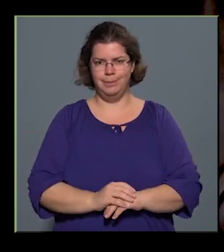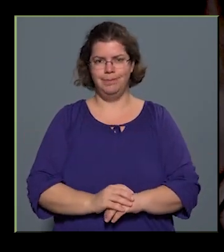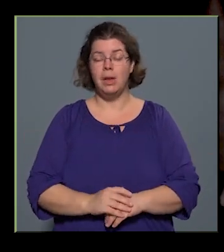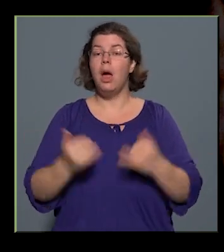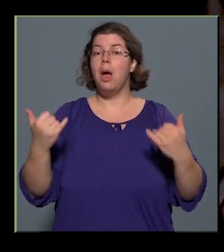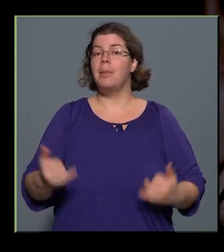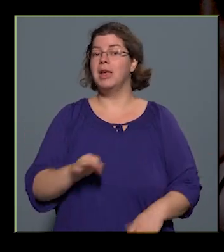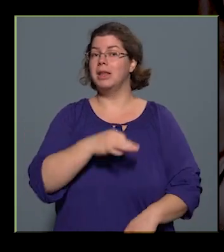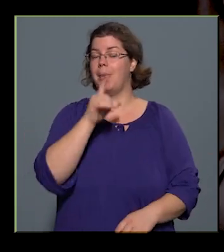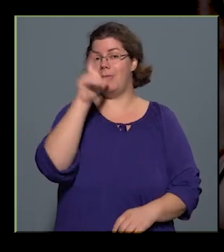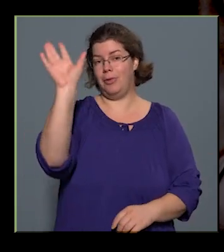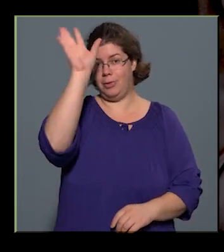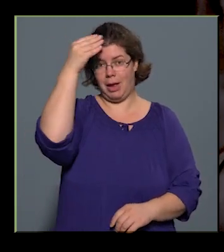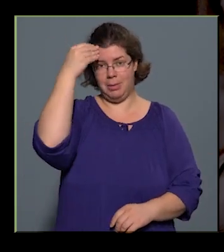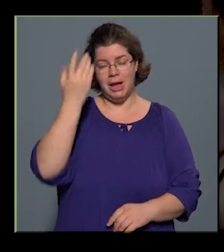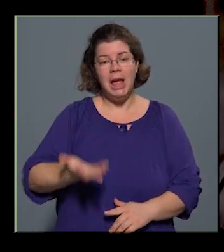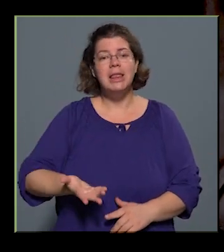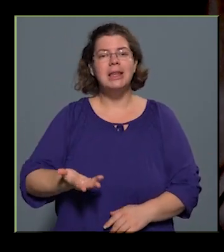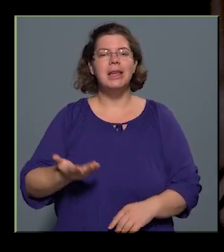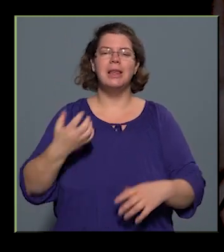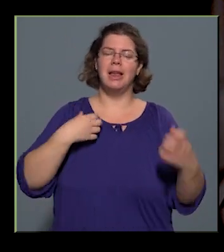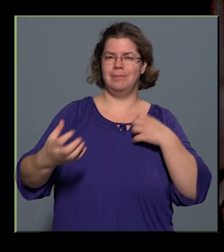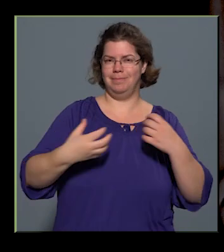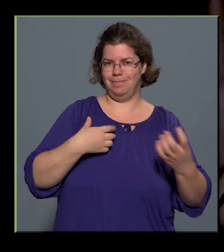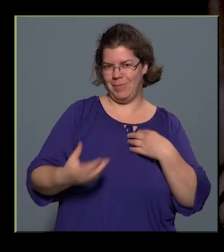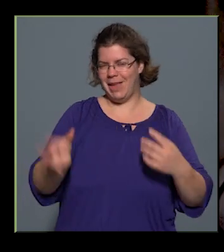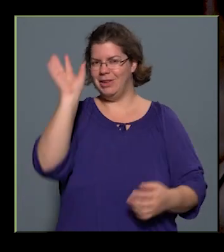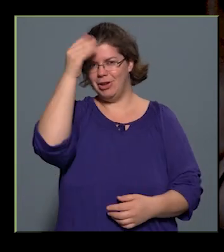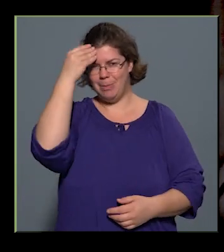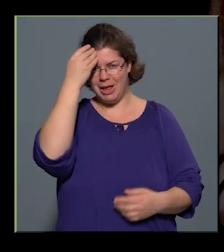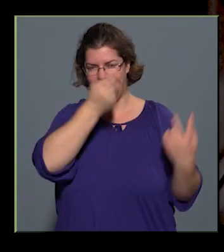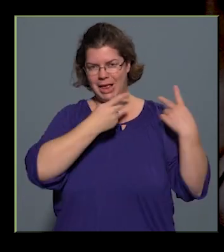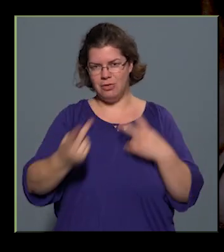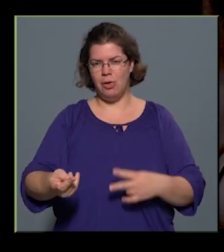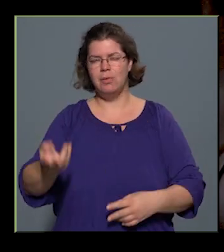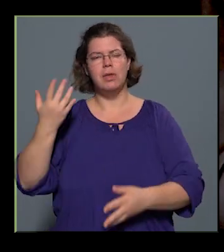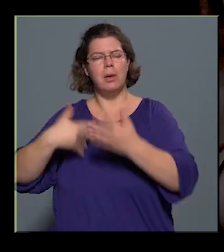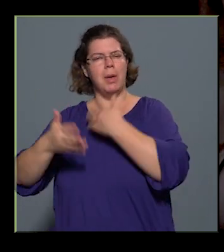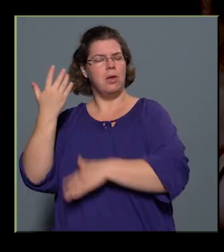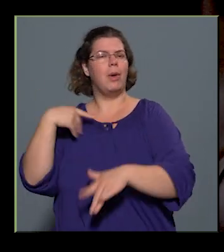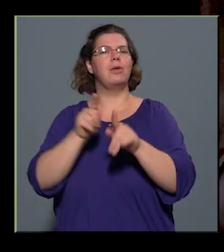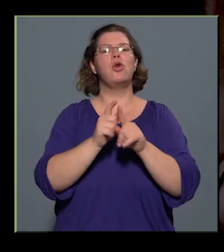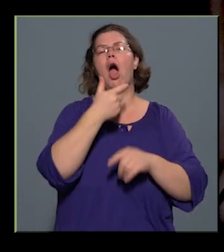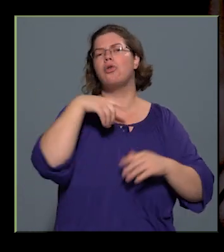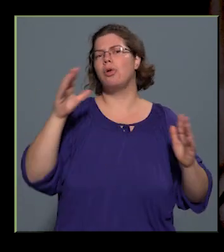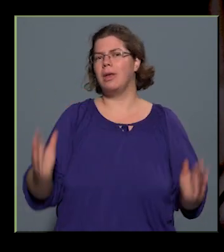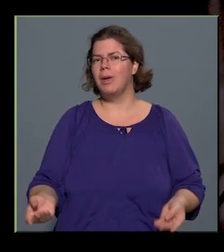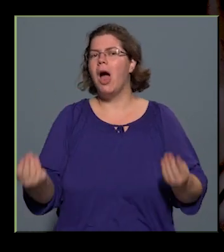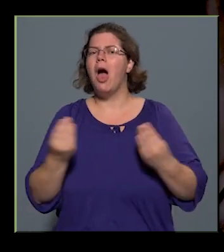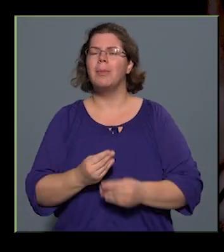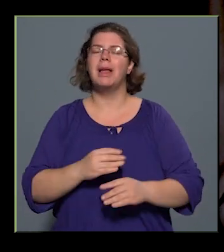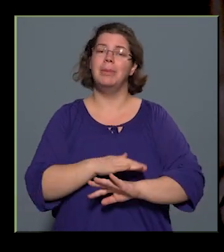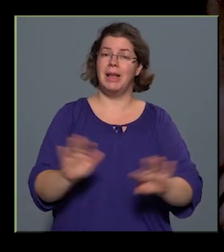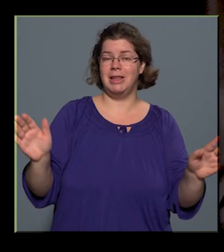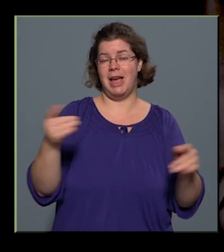csak emlékezni fogunk, a színi előadás az kis emlékezést hoz, visszamegyünk egy olyan korszakba, amelynek mindannyian részesei